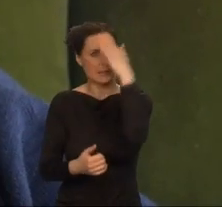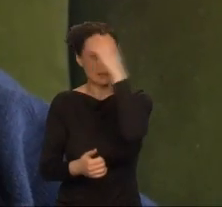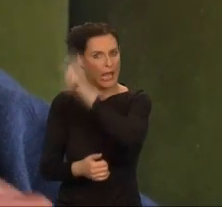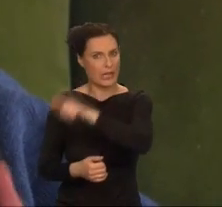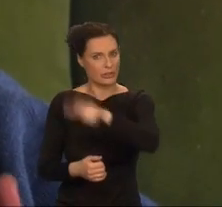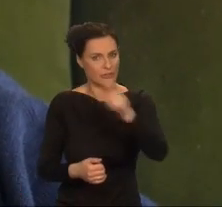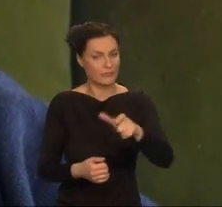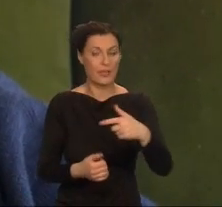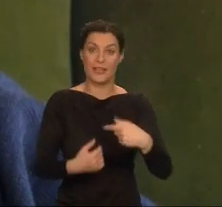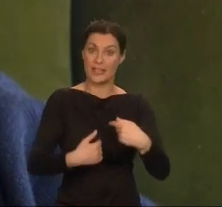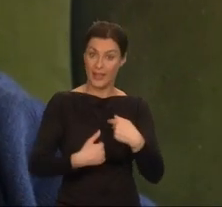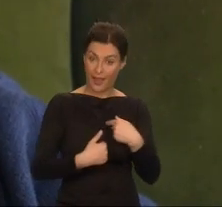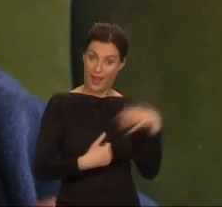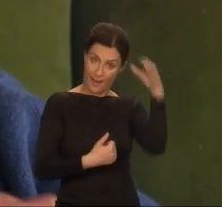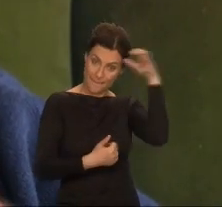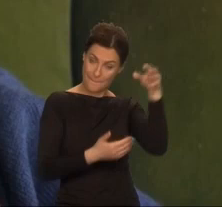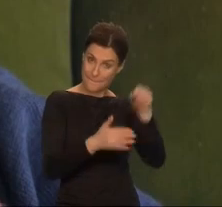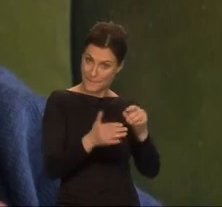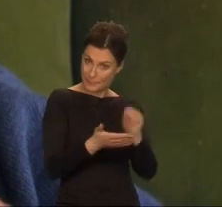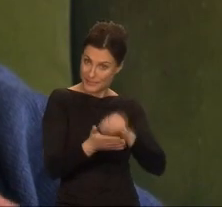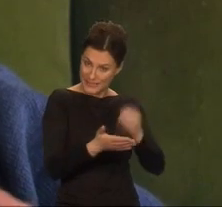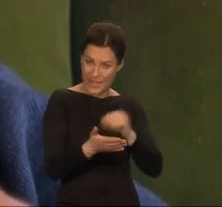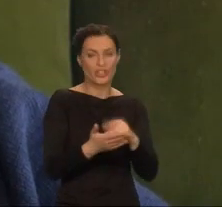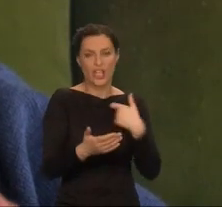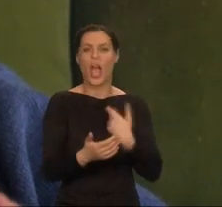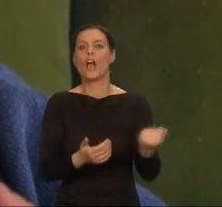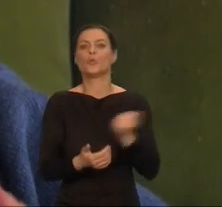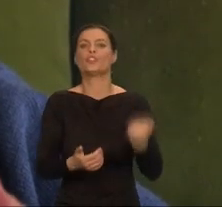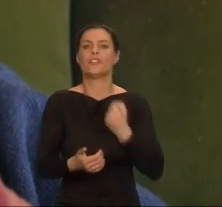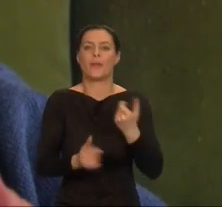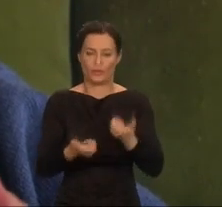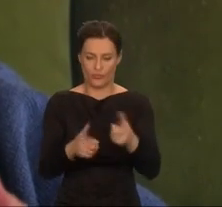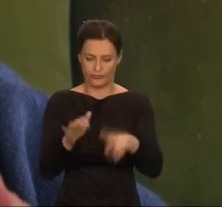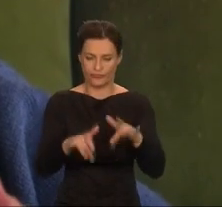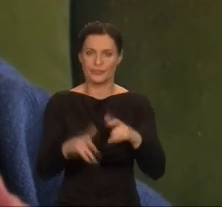oprzeć, będąc pisarzem. Używam słów, więc stosuję magię.